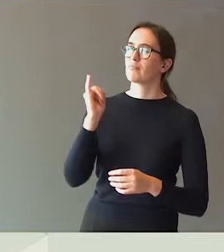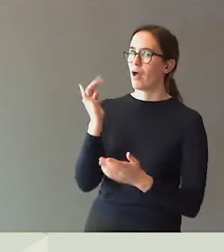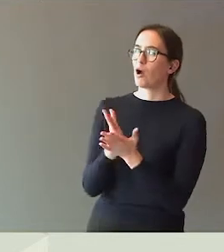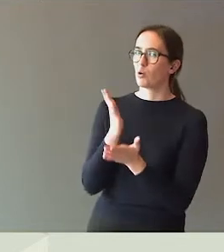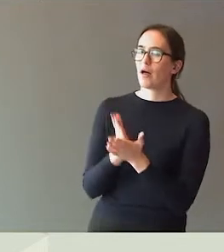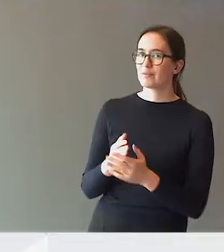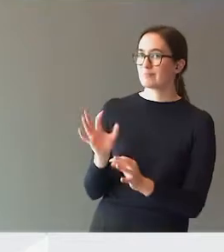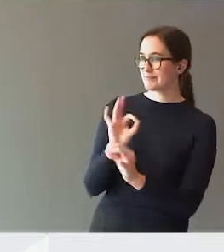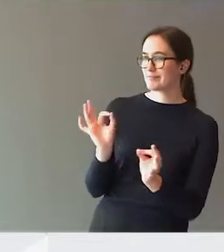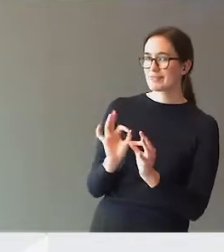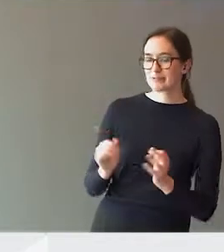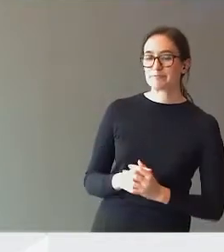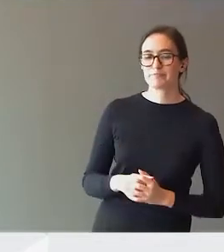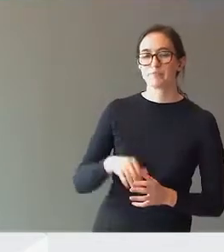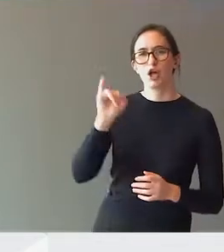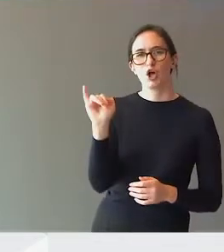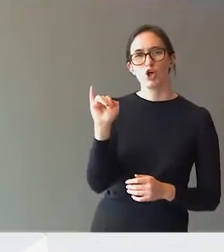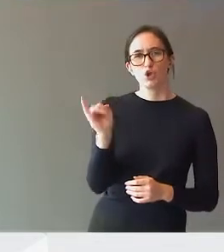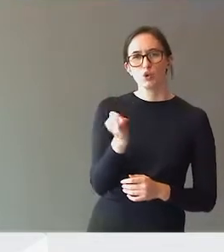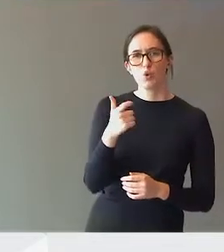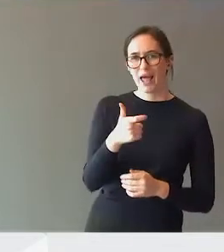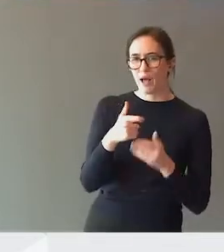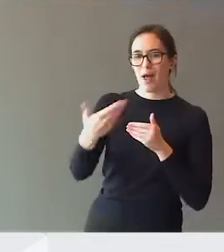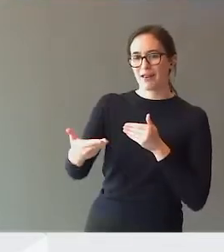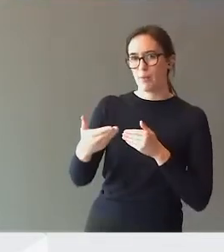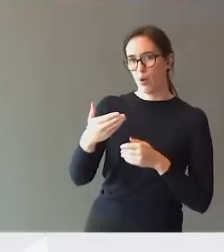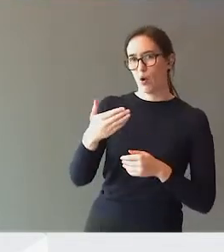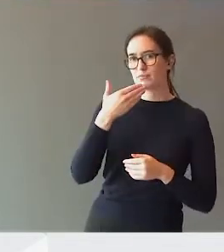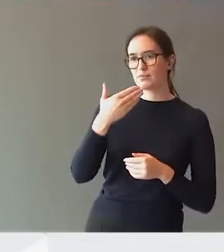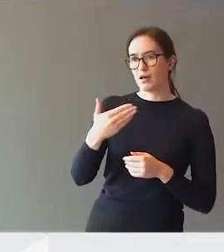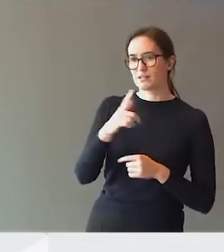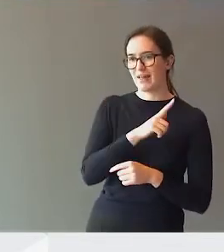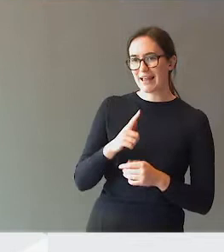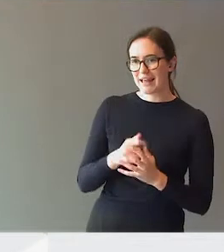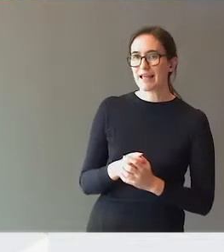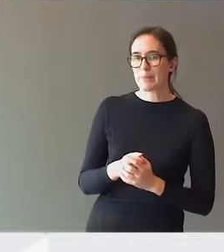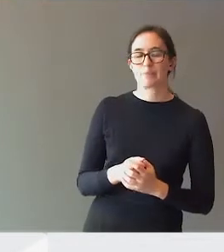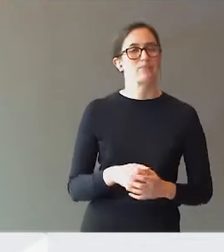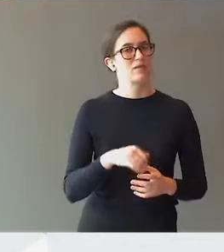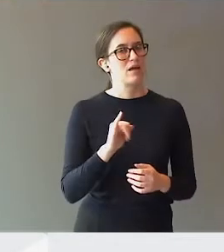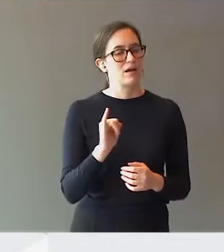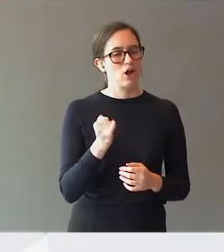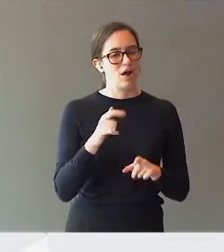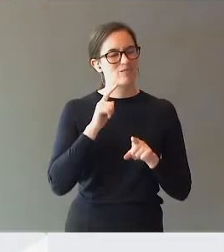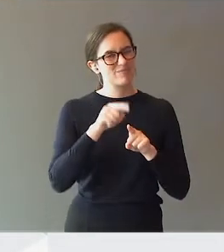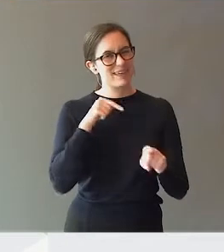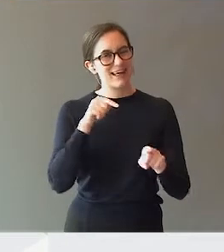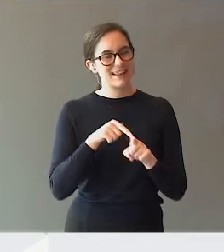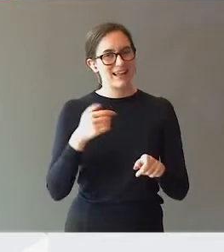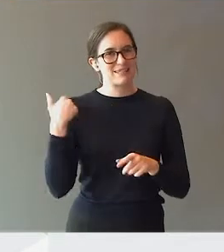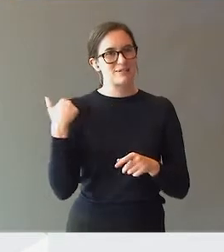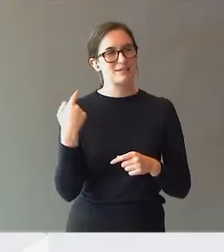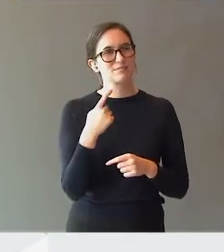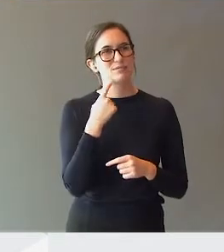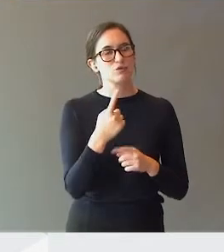Ja, men det er fint det. Jo Geir, og så er det hans Fredrik etterpå. Ja, innledningsvis så sa jeg vel ikke det at fordelen med å være to PP